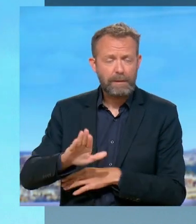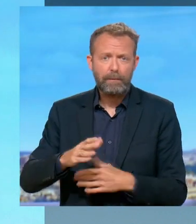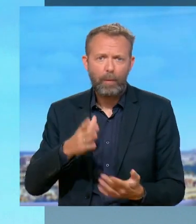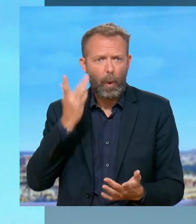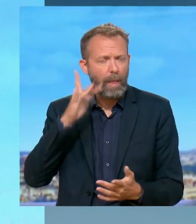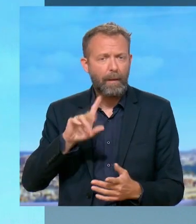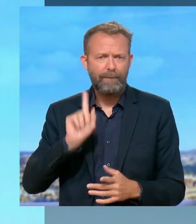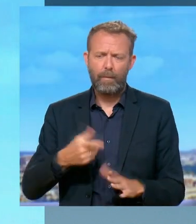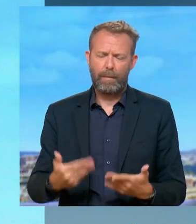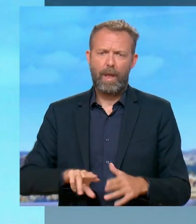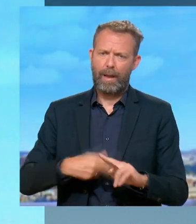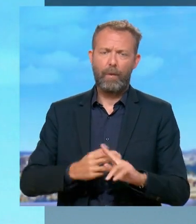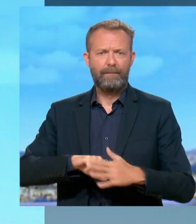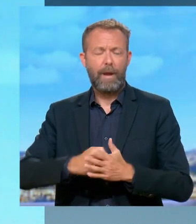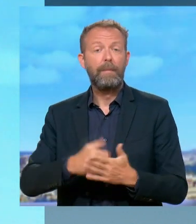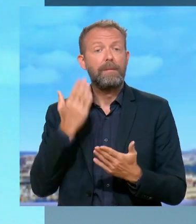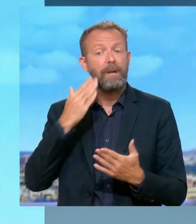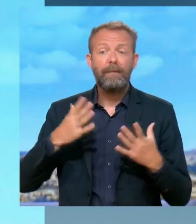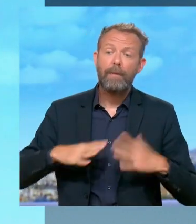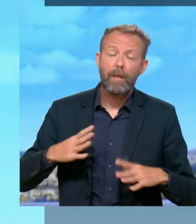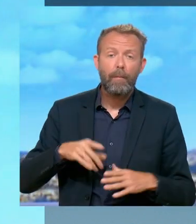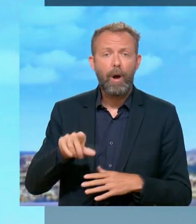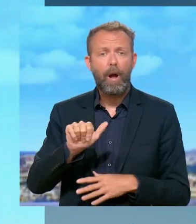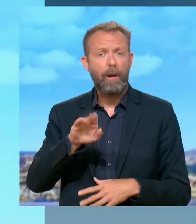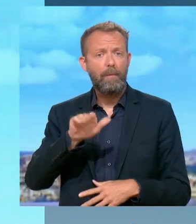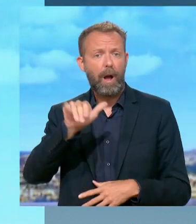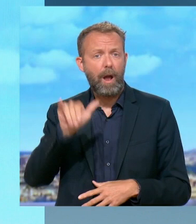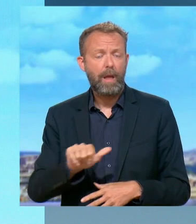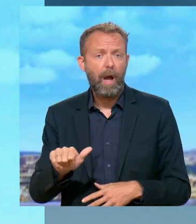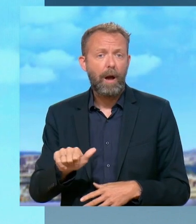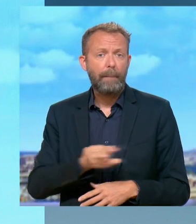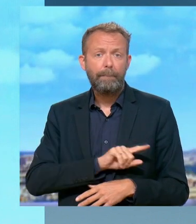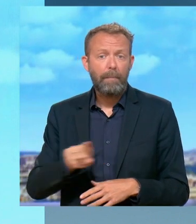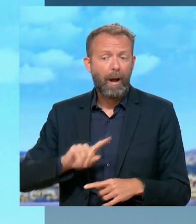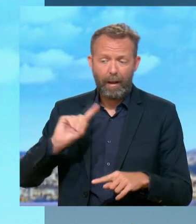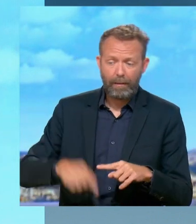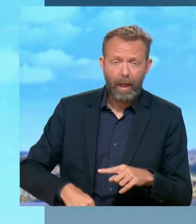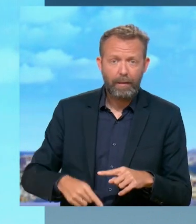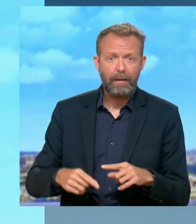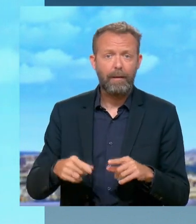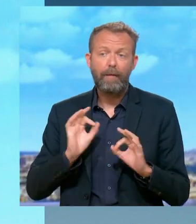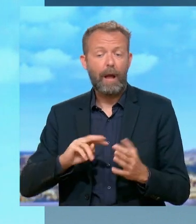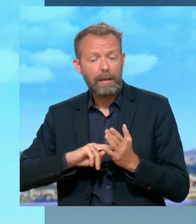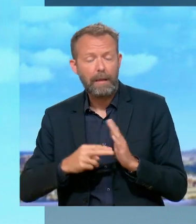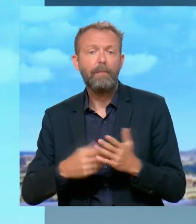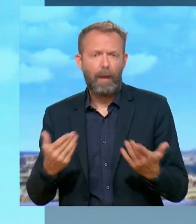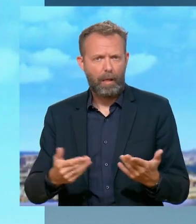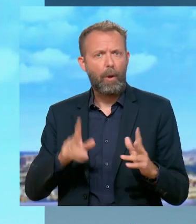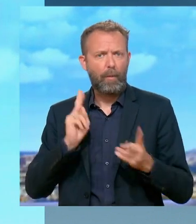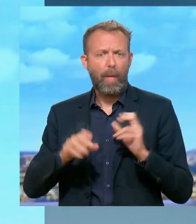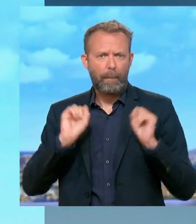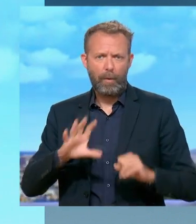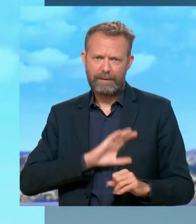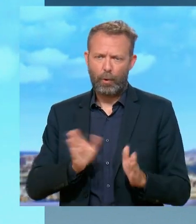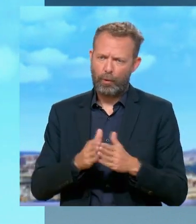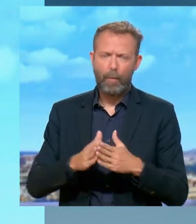Il faut donc être ferme. Et si l'Abaïa n'était pas possible de l'interdire pour des raisons techniques, alors allons vers le port de